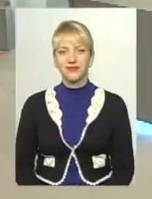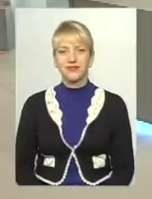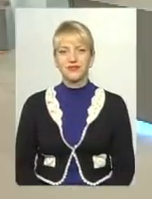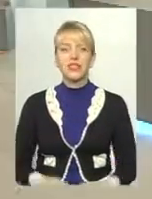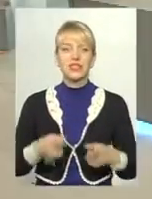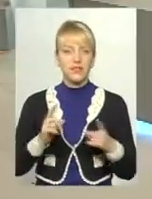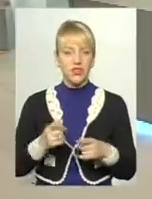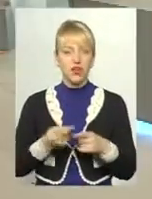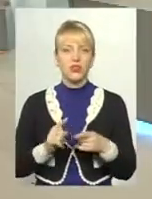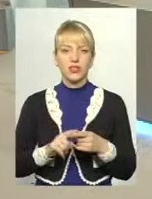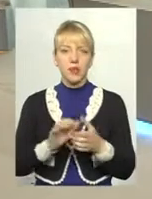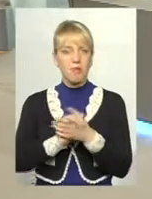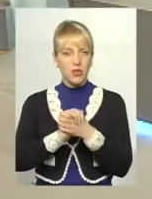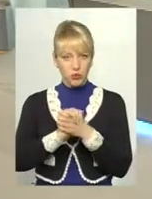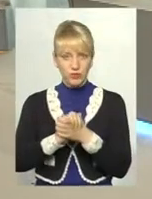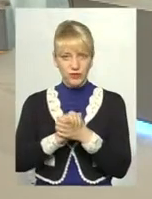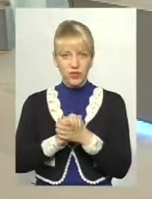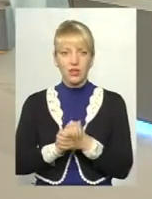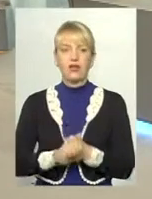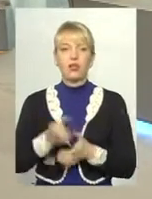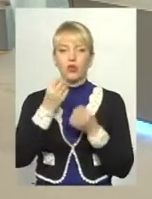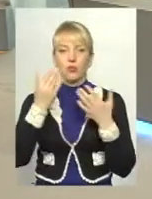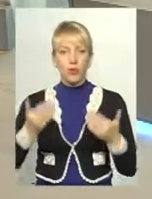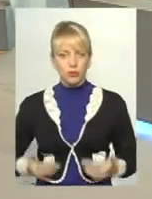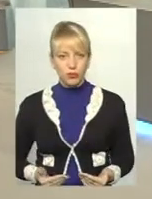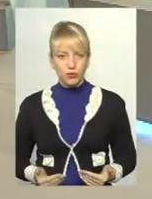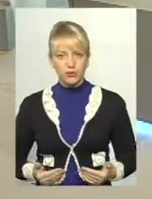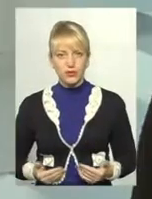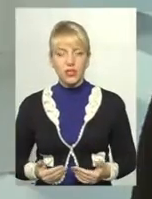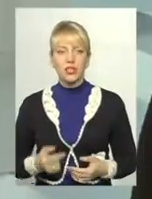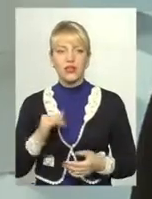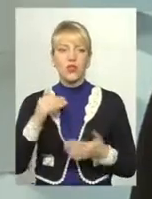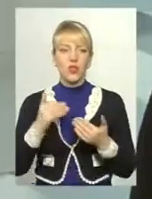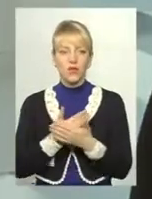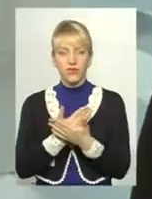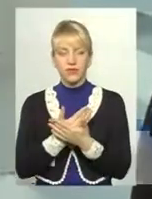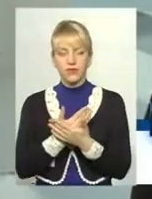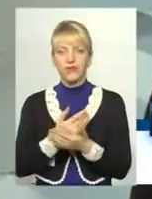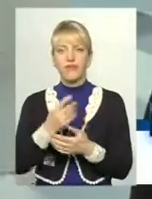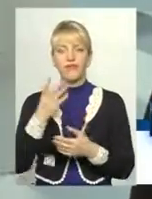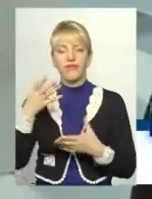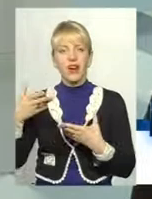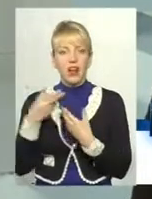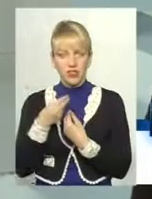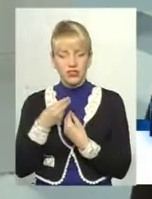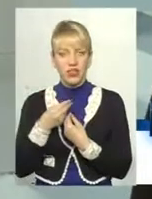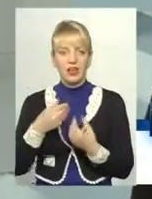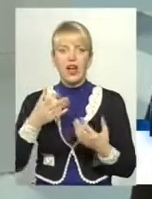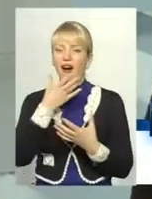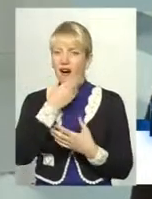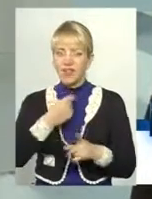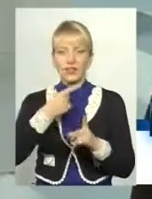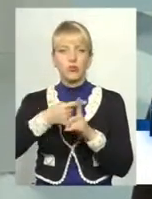Звичайно, це миру, добробуту, нових вражень гарних,